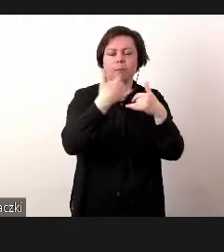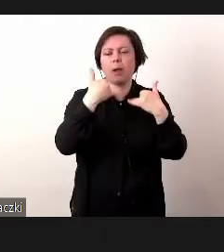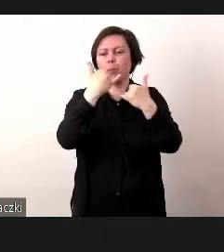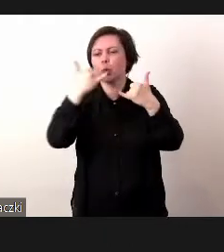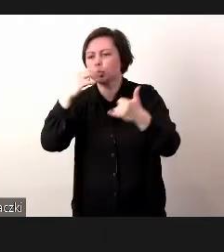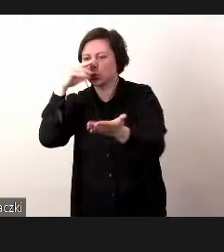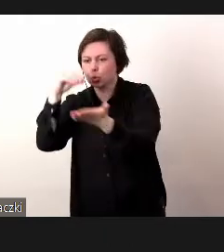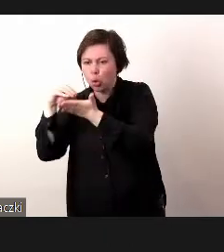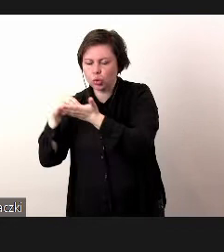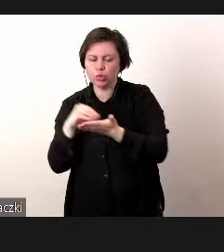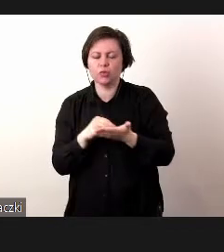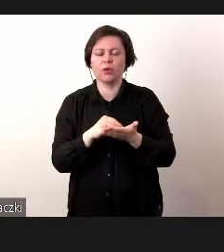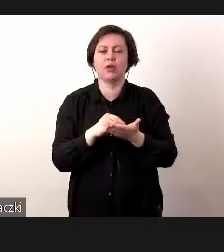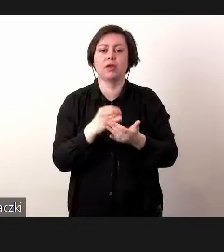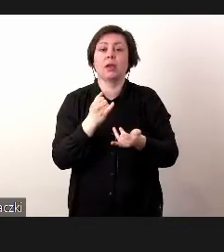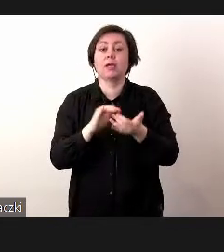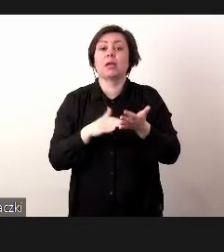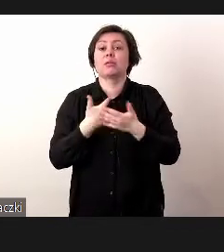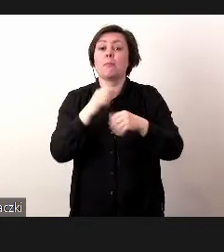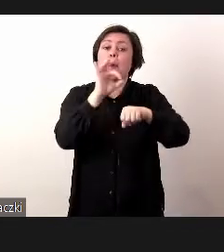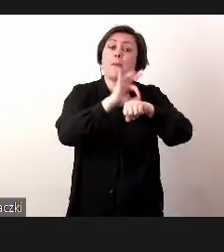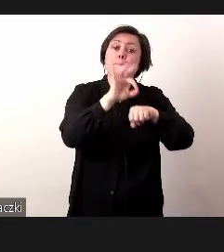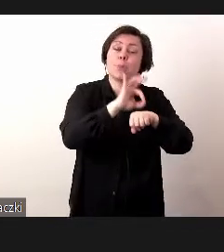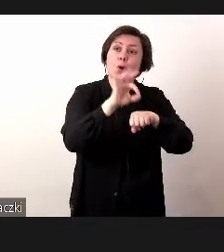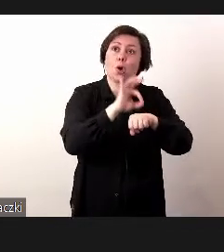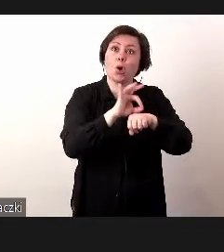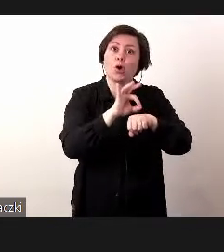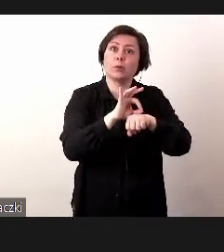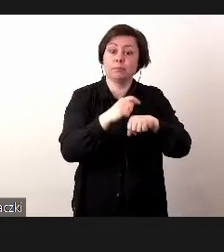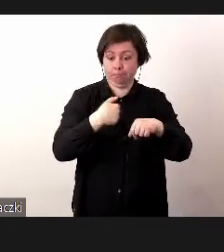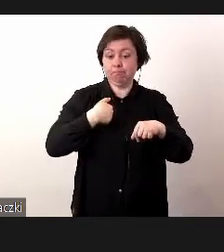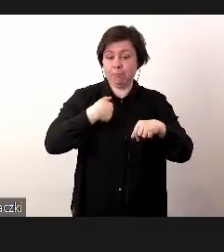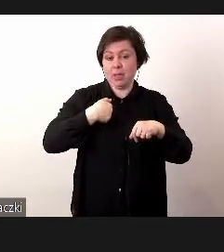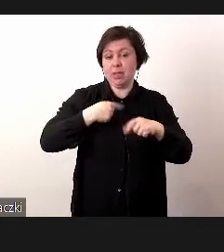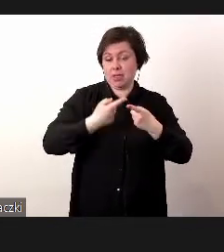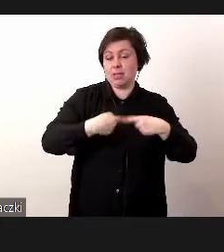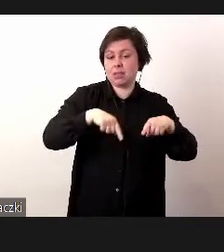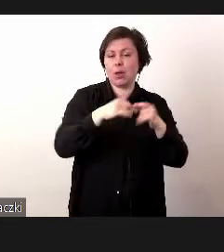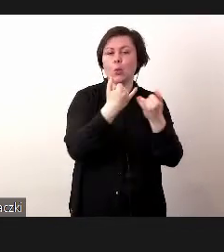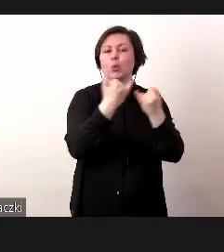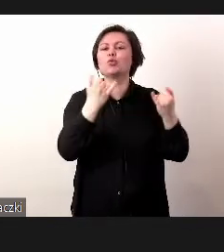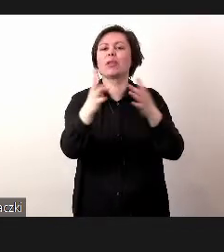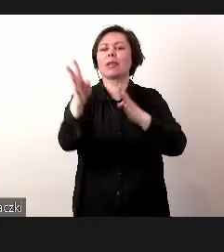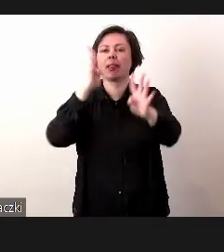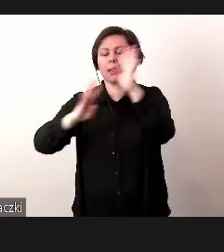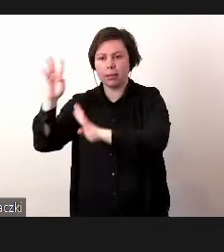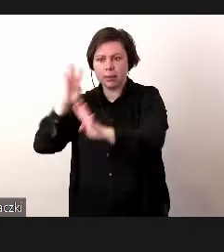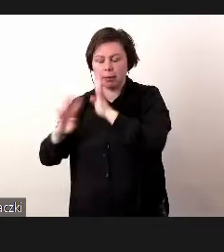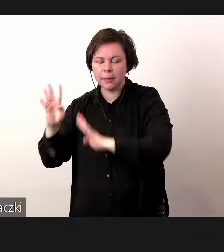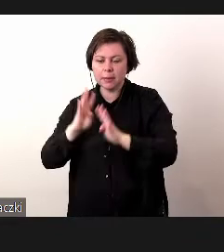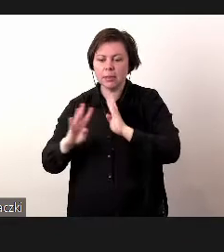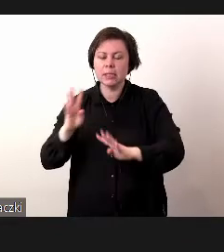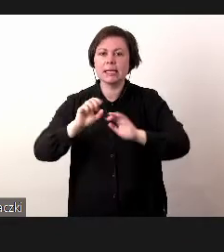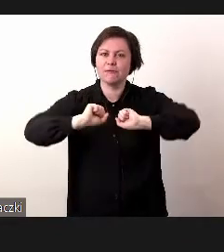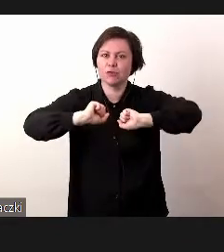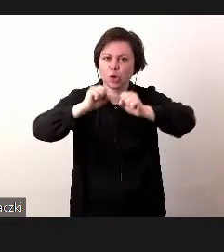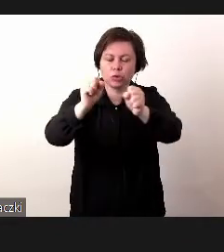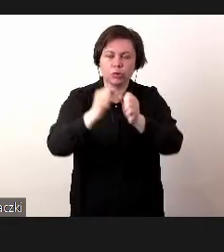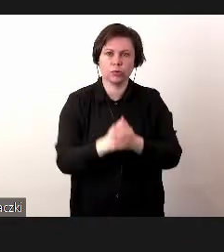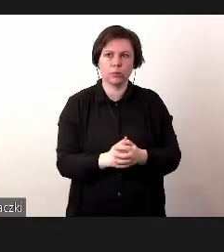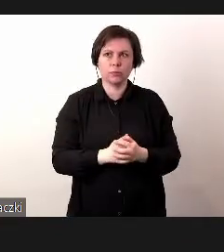dlatego, że na przykład przy użyciu w projektach, które my realizujemy z różnymi klientami wdrożeniowymi,